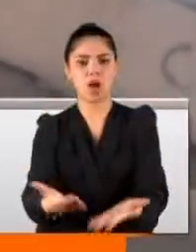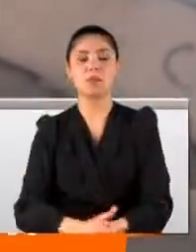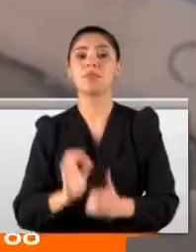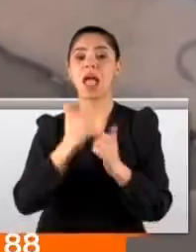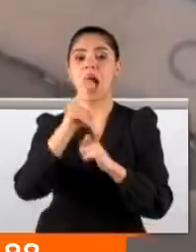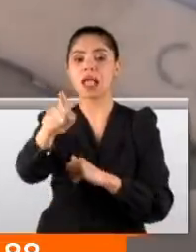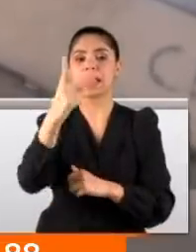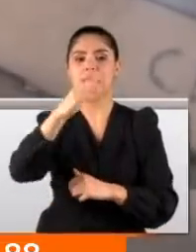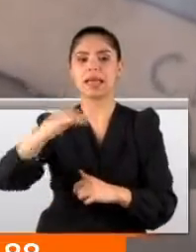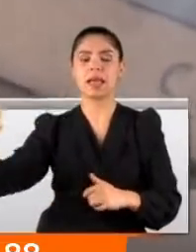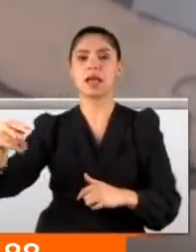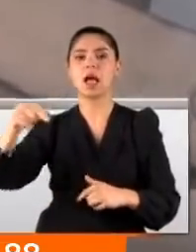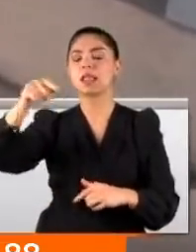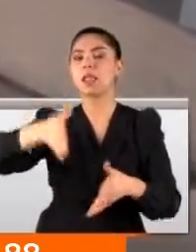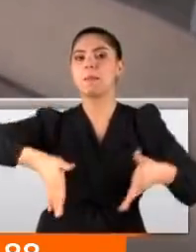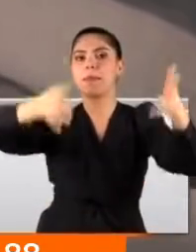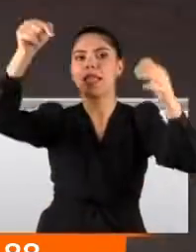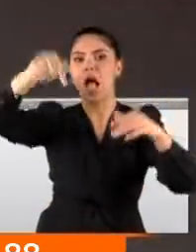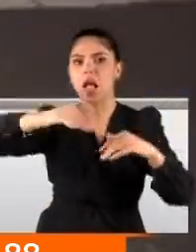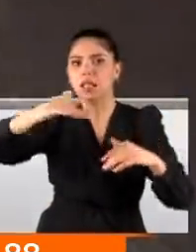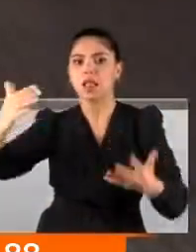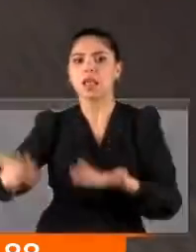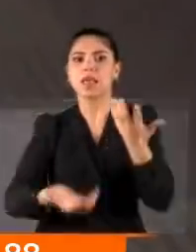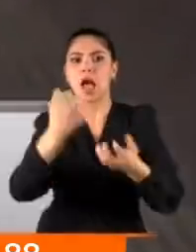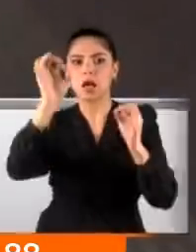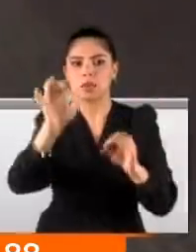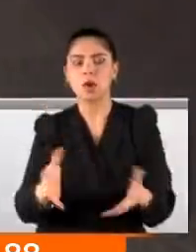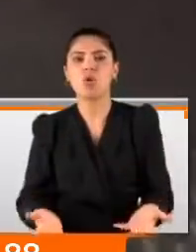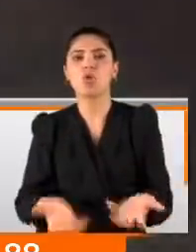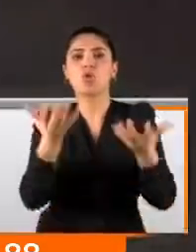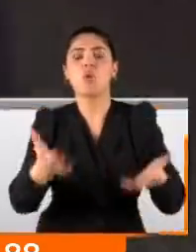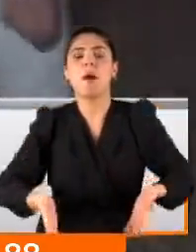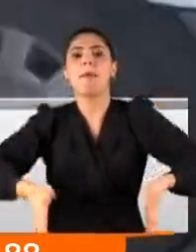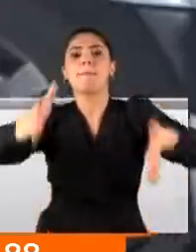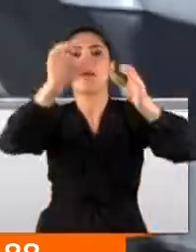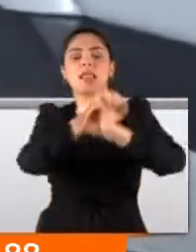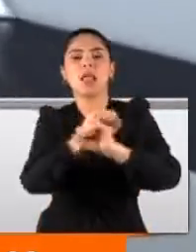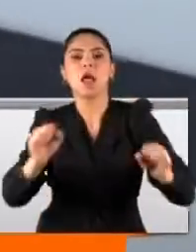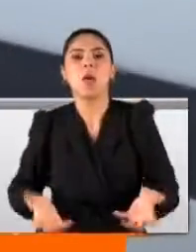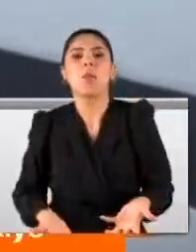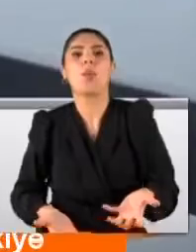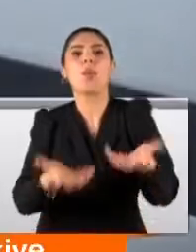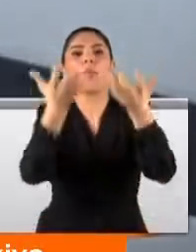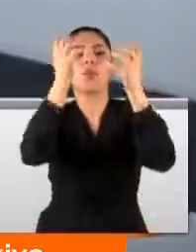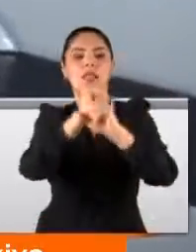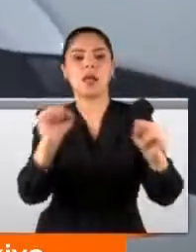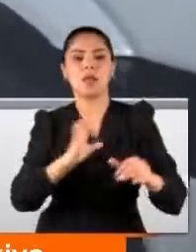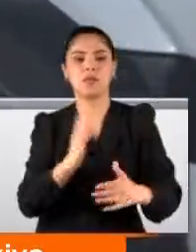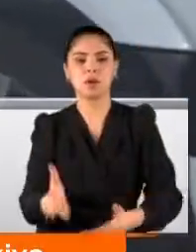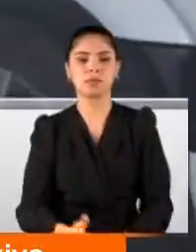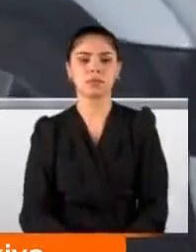Antalya'da iki katlı binanın Bodrum katında yangın çıktı. Duman bir anda tüm binayı sardı. Şartıları kapatın.